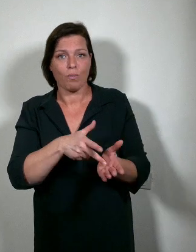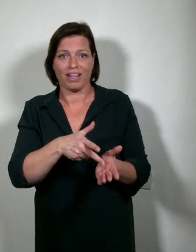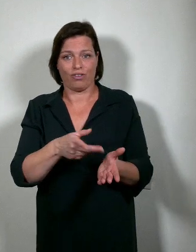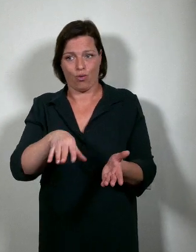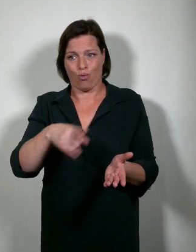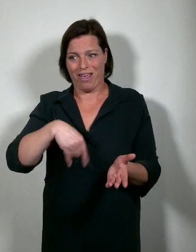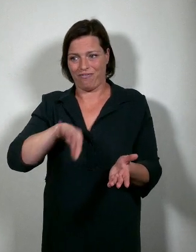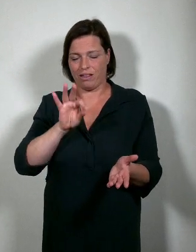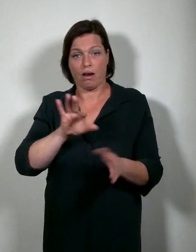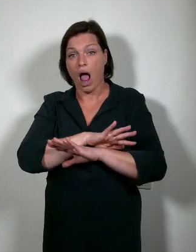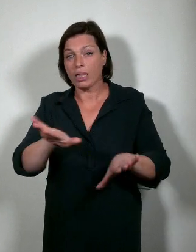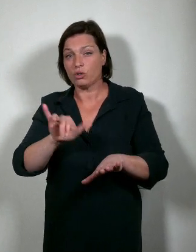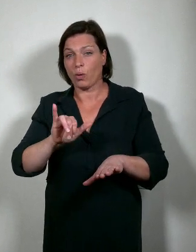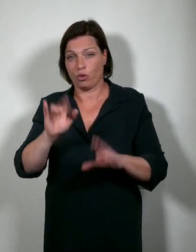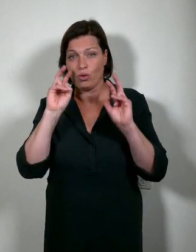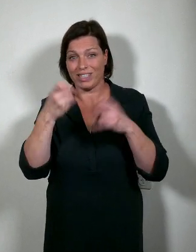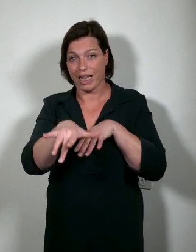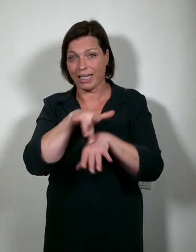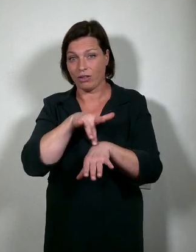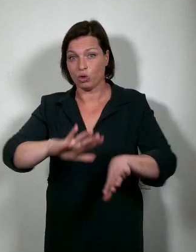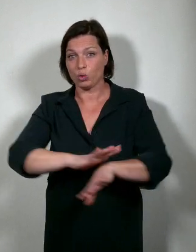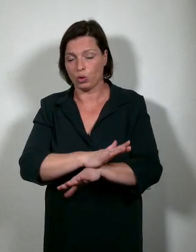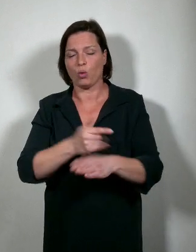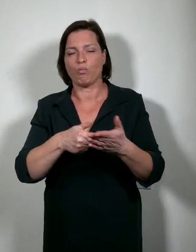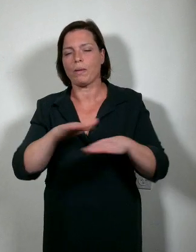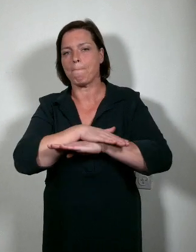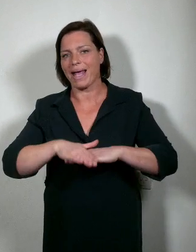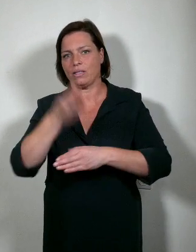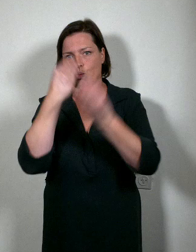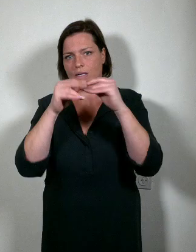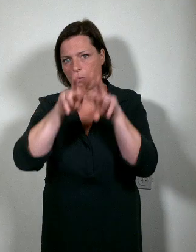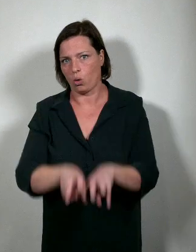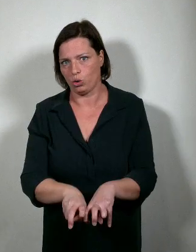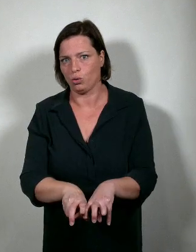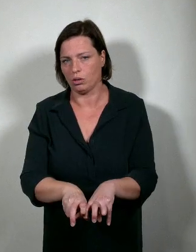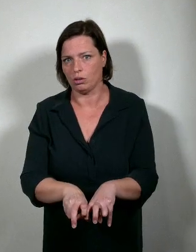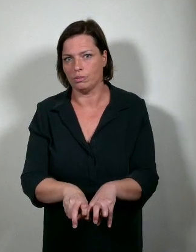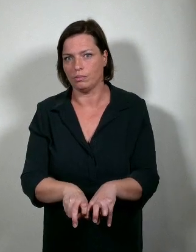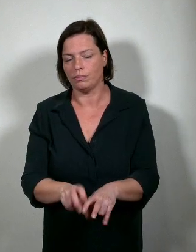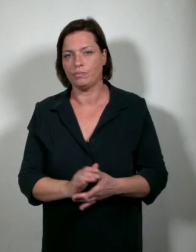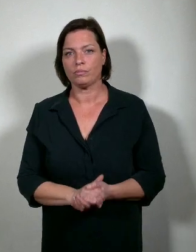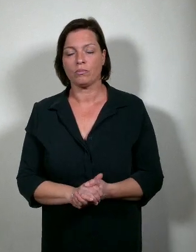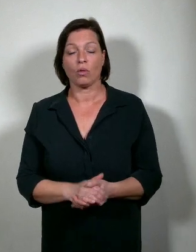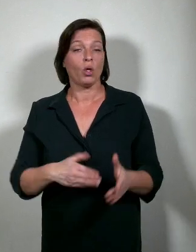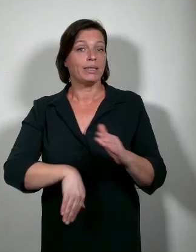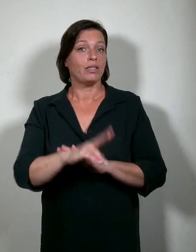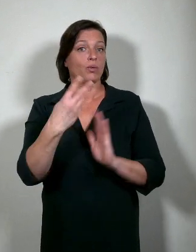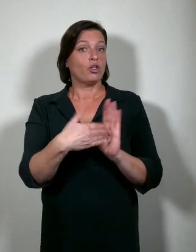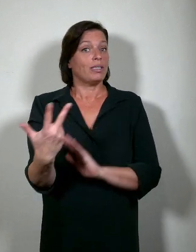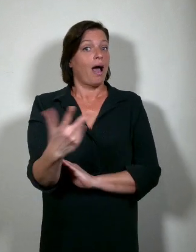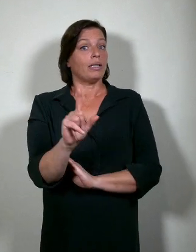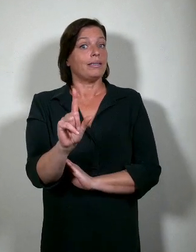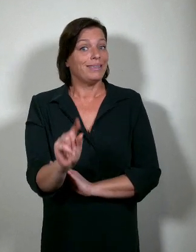wat we doen gebaseerd moet zijn op wetenschappelijk onderzoek. En we hebben sinds 2018